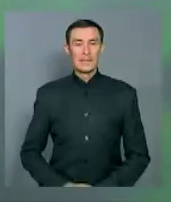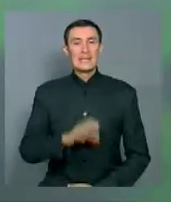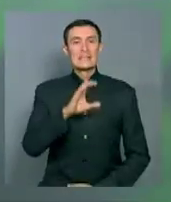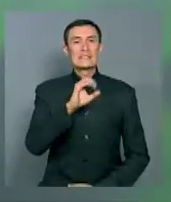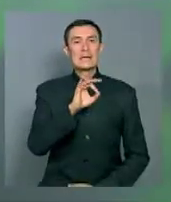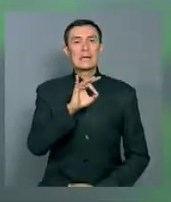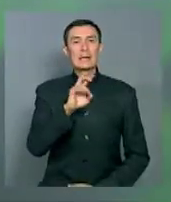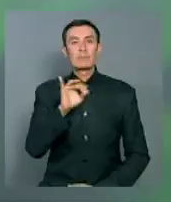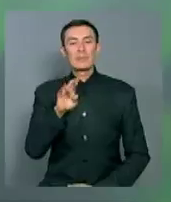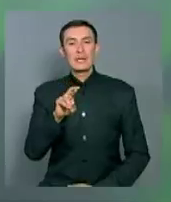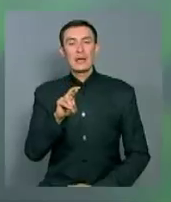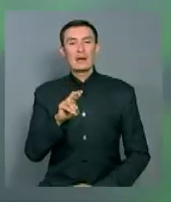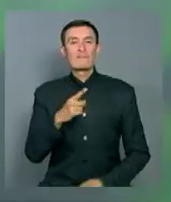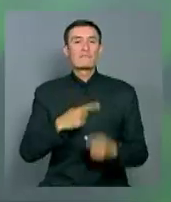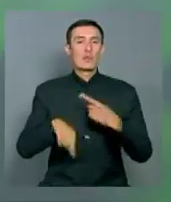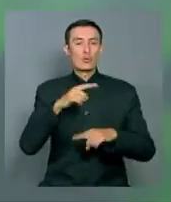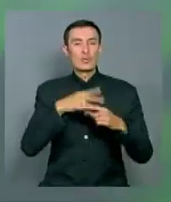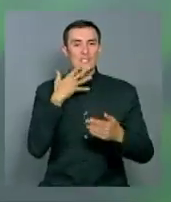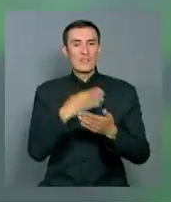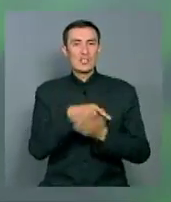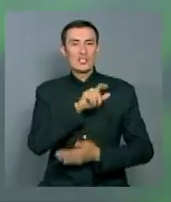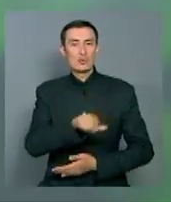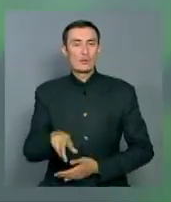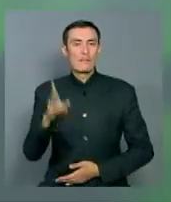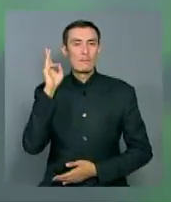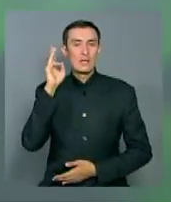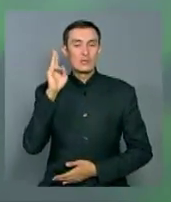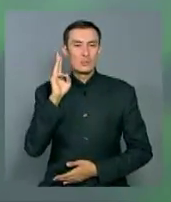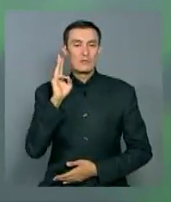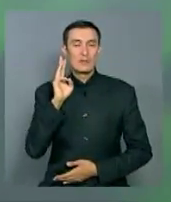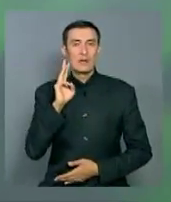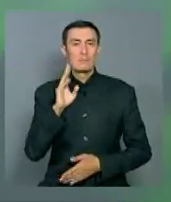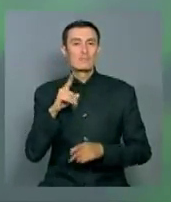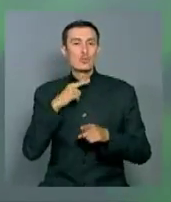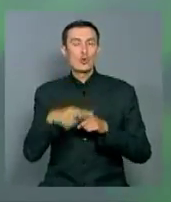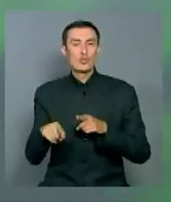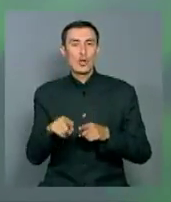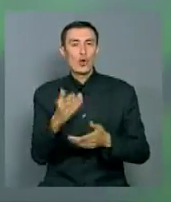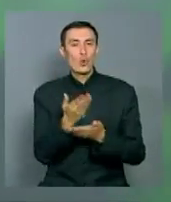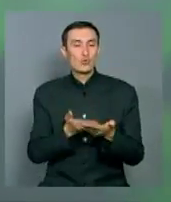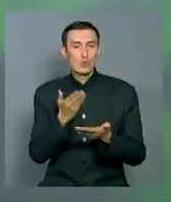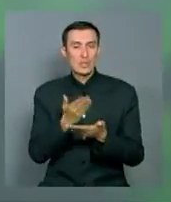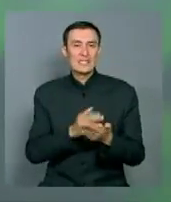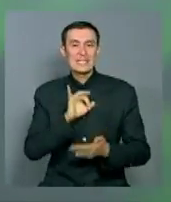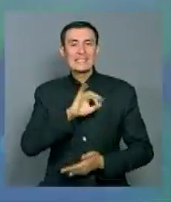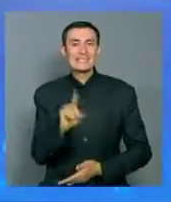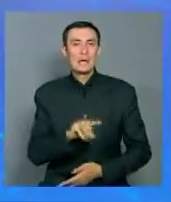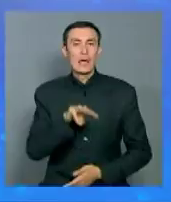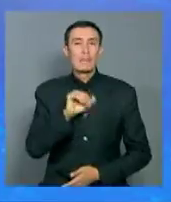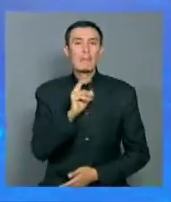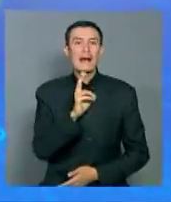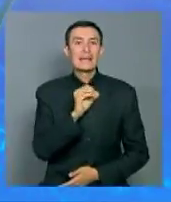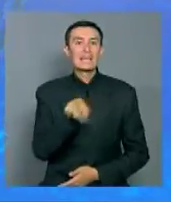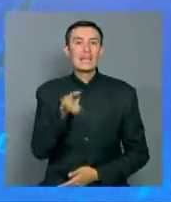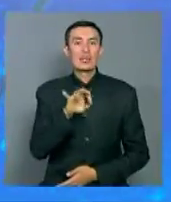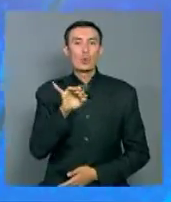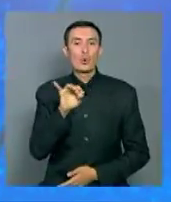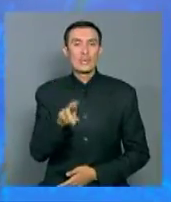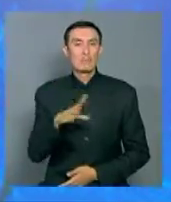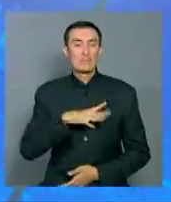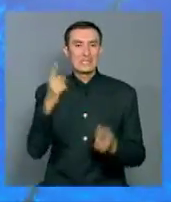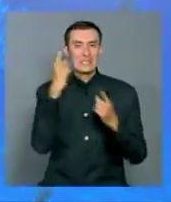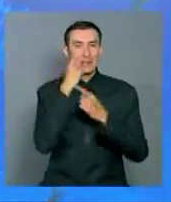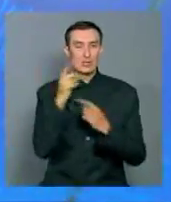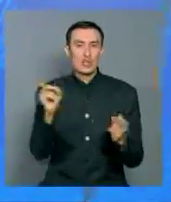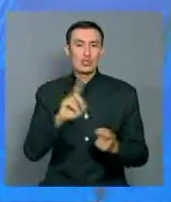Сербия отозвала всех сотрудников посольства в Македонии с целью проведения срочных консультаций. Этот демарш совпал по времени с сообщениями